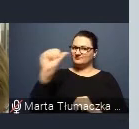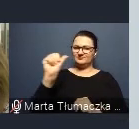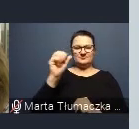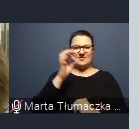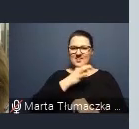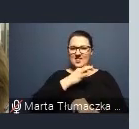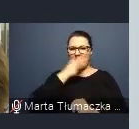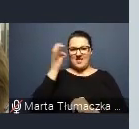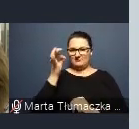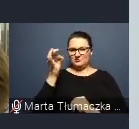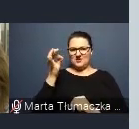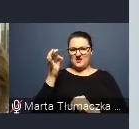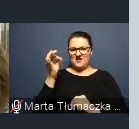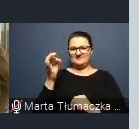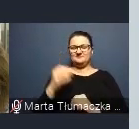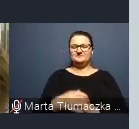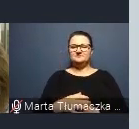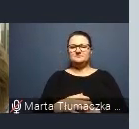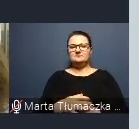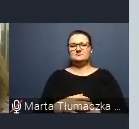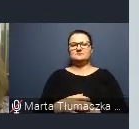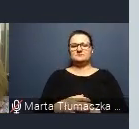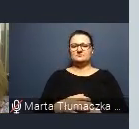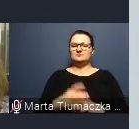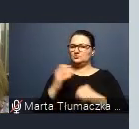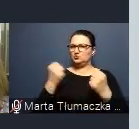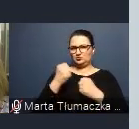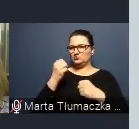skuteczna.